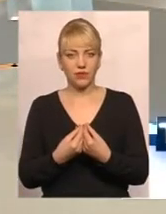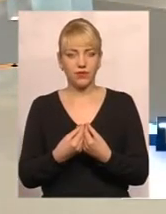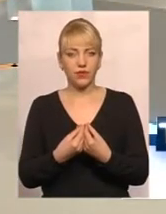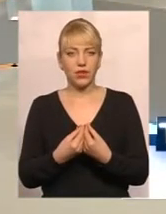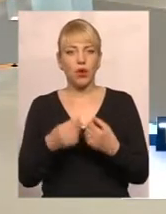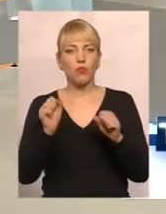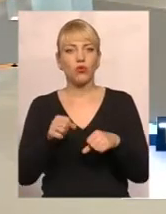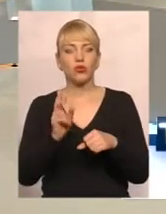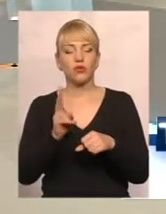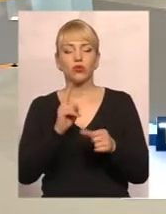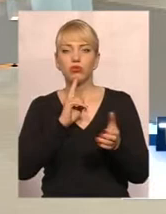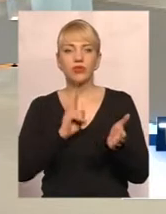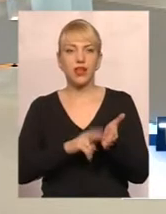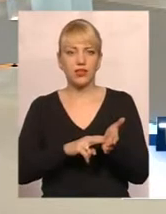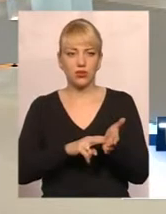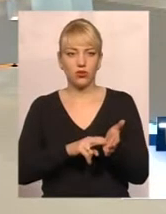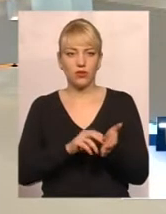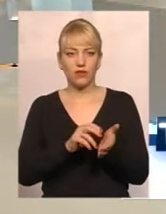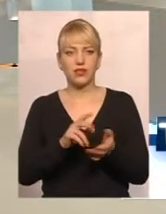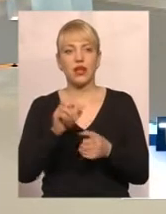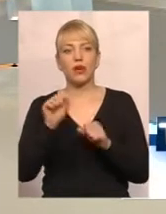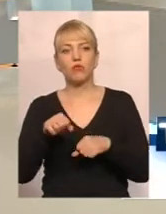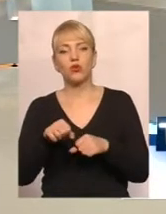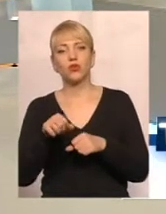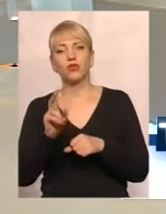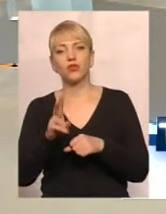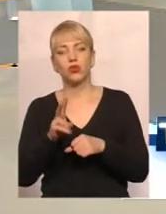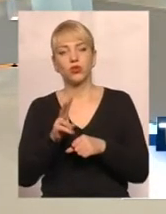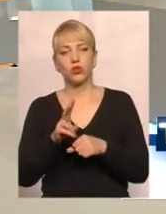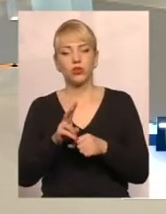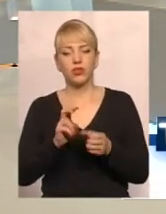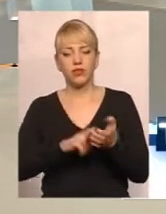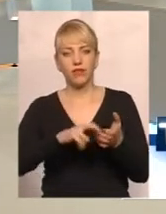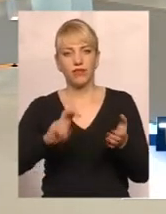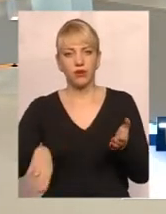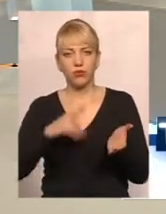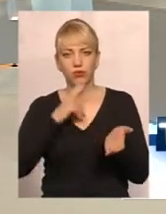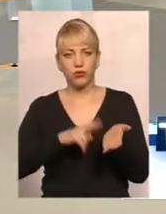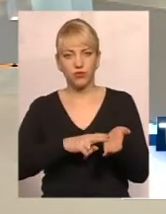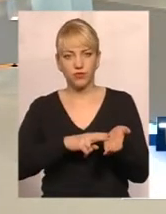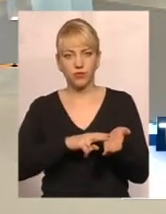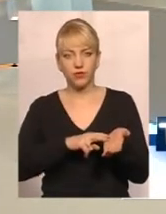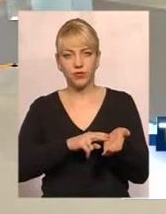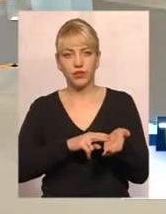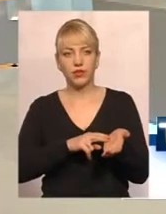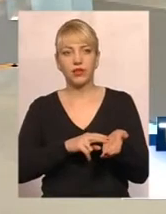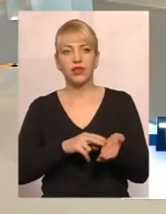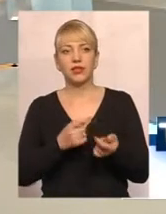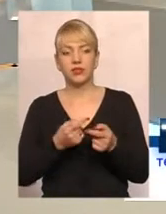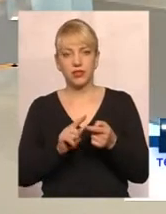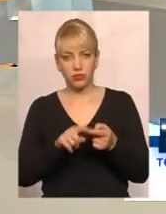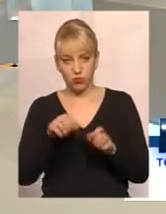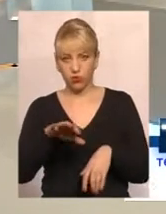можливо, хтось зареєструвався, можливо, хтось, скажімо так, вибув із складу зареєстрованих одержувачів. Це